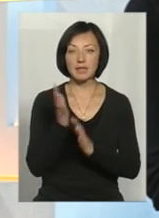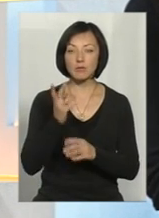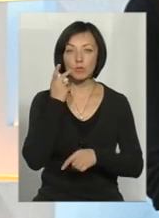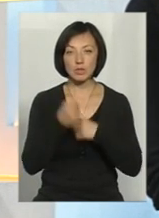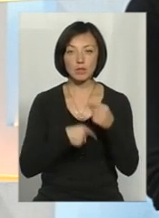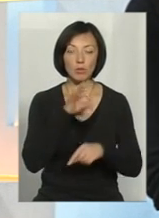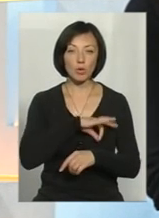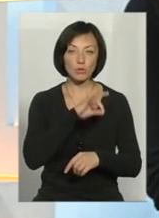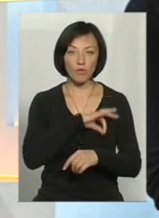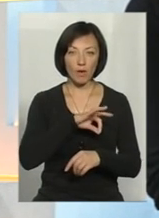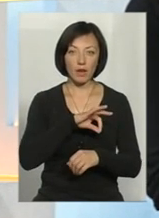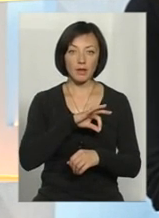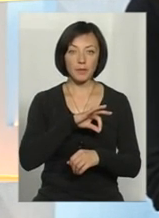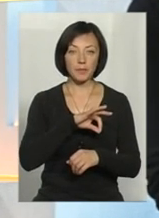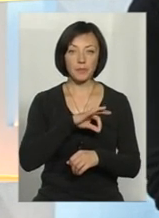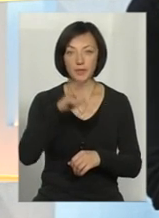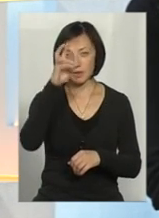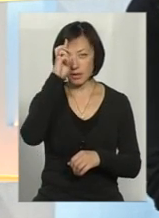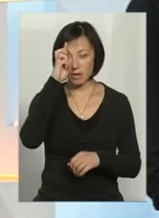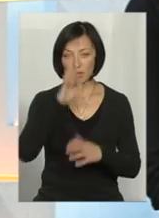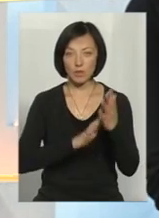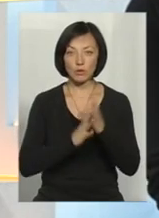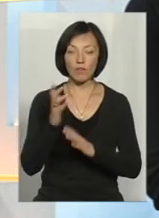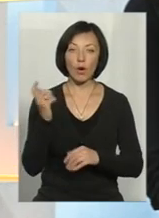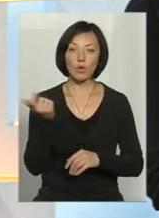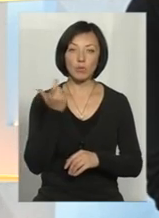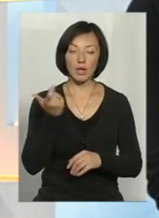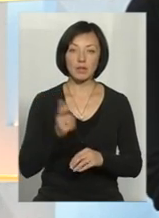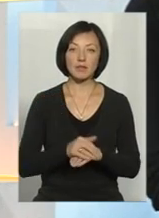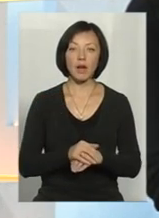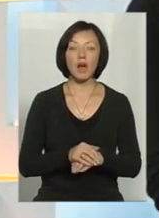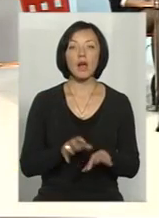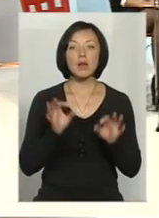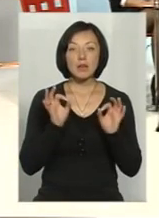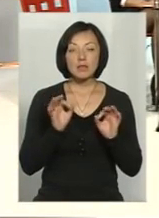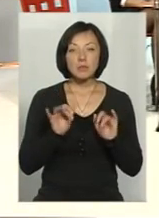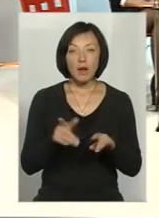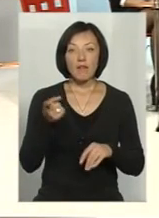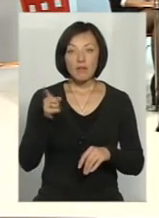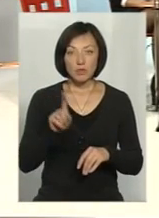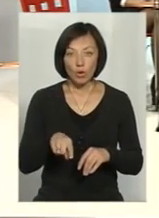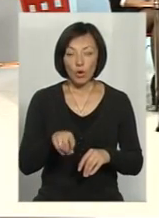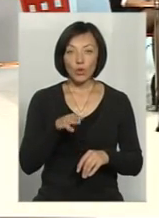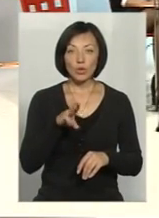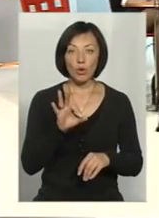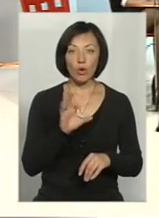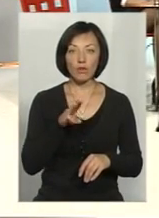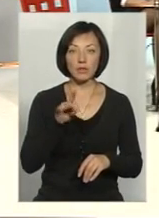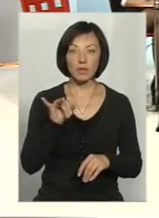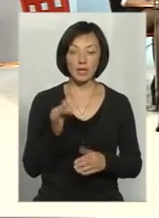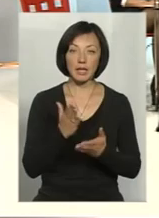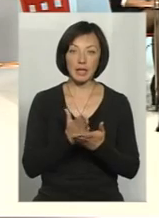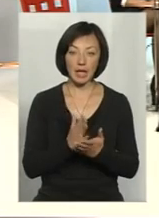постійному користуванні державних лісових установ. Справа в тому, що навіть на території НПП Подільській Товтри є кілька